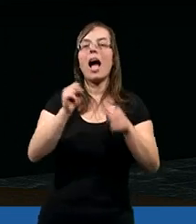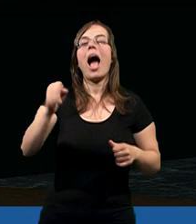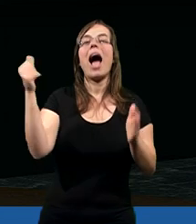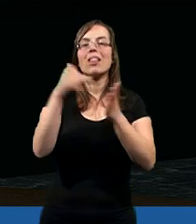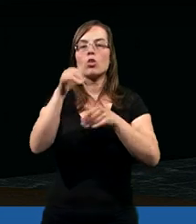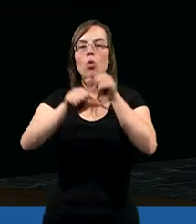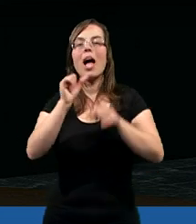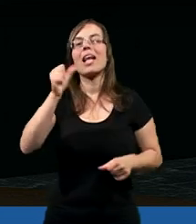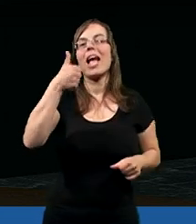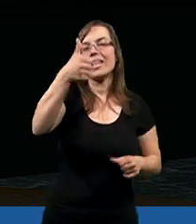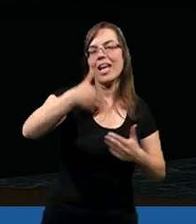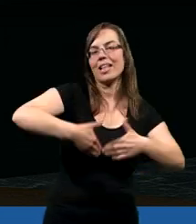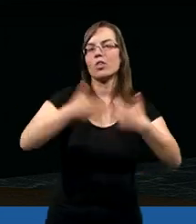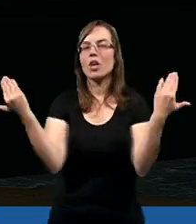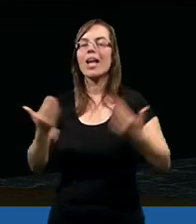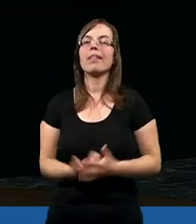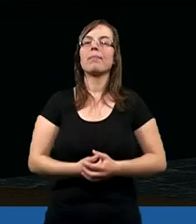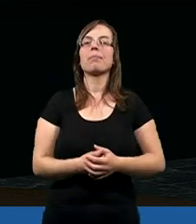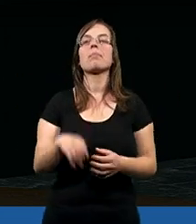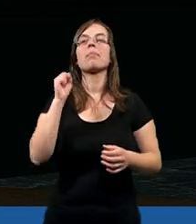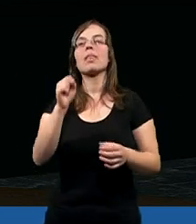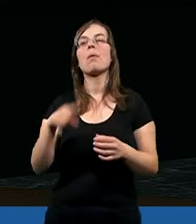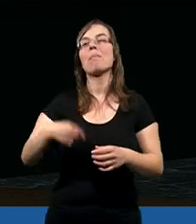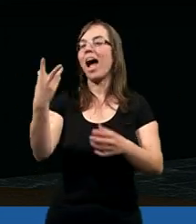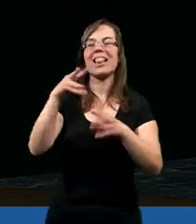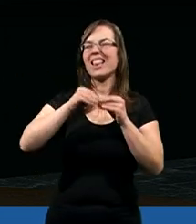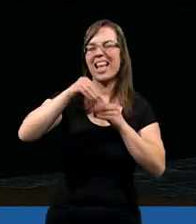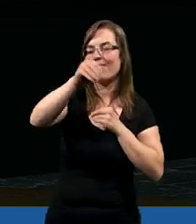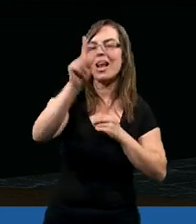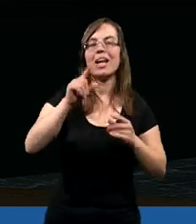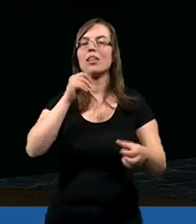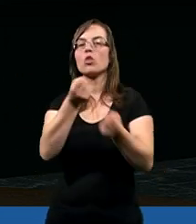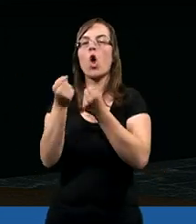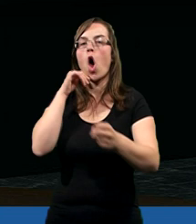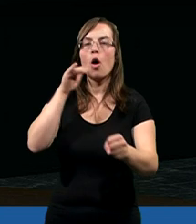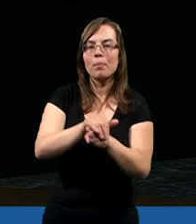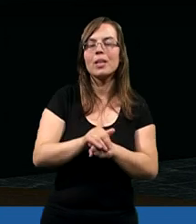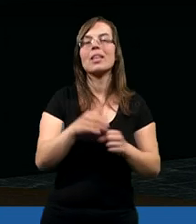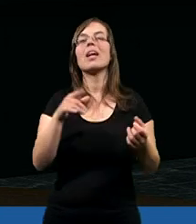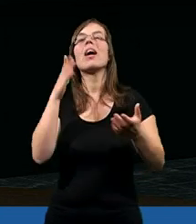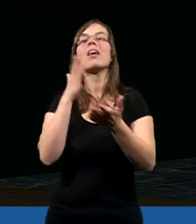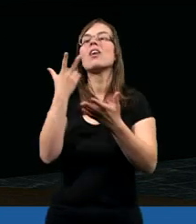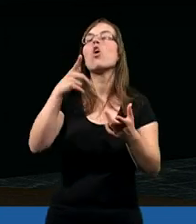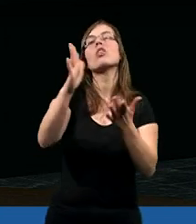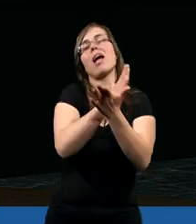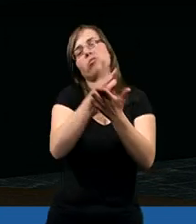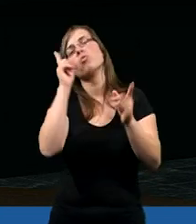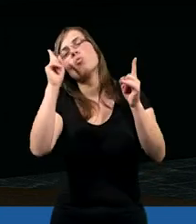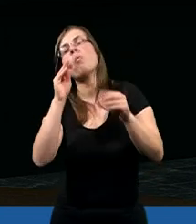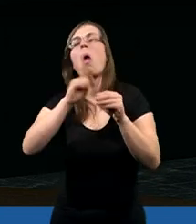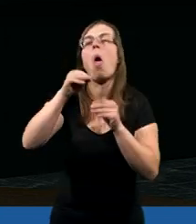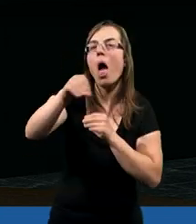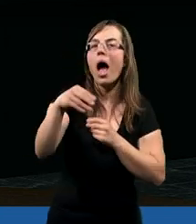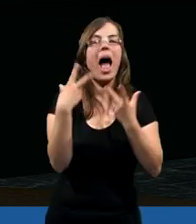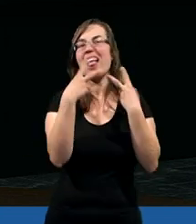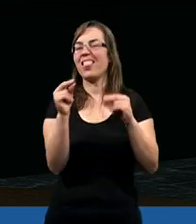lat, a tysiąc lat jak jeden dzień. Pan nie zwleka z dotrzymaniem obietnicy, chociaż niektórzy uważają,